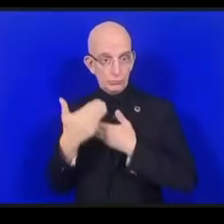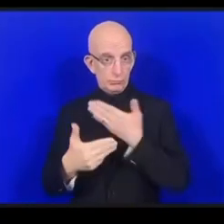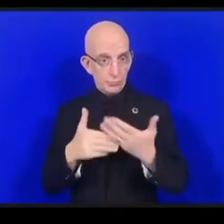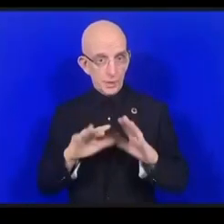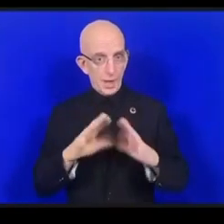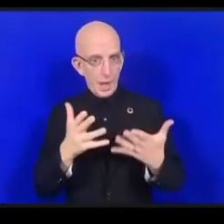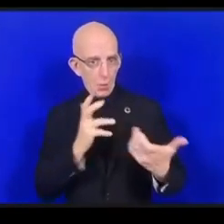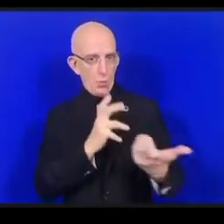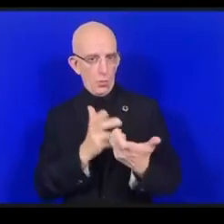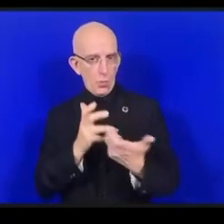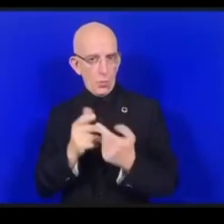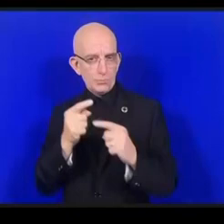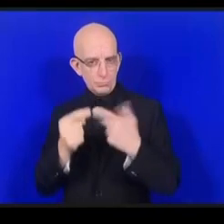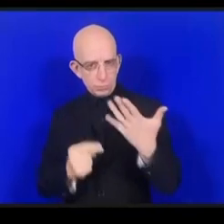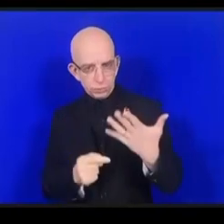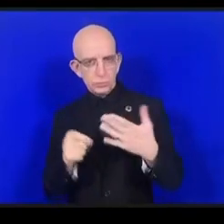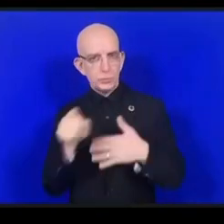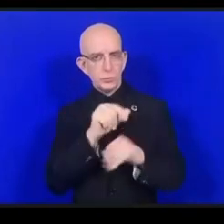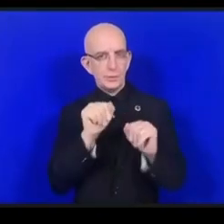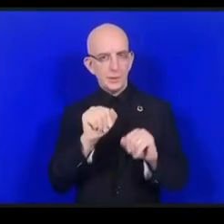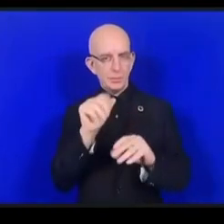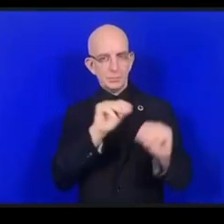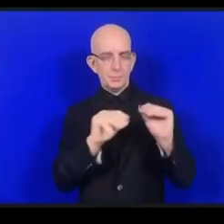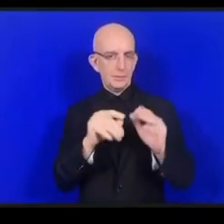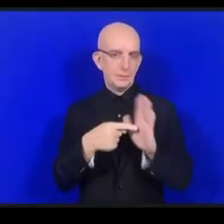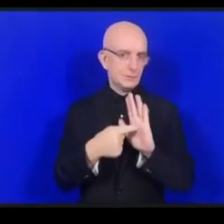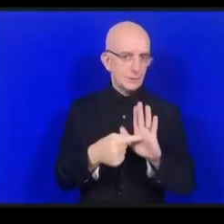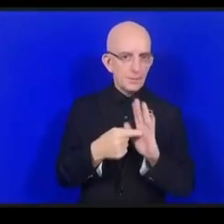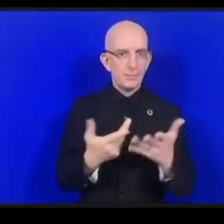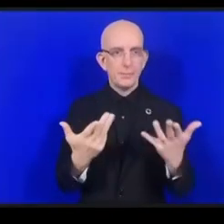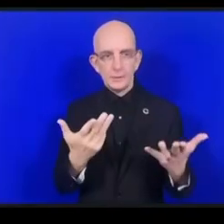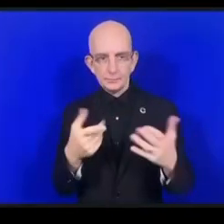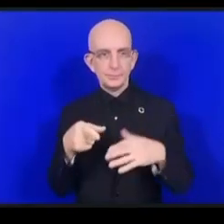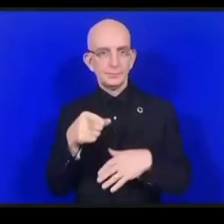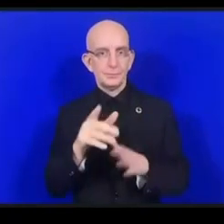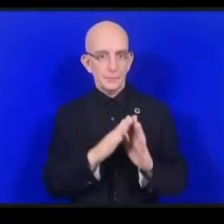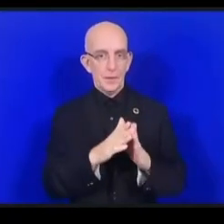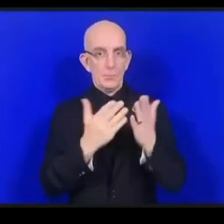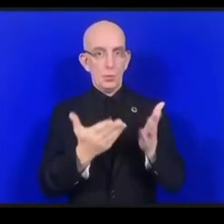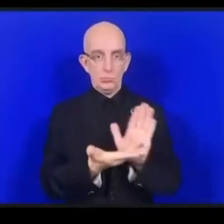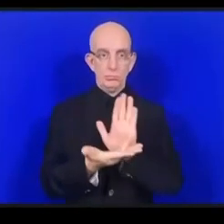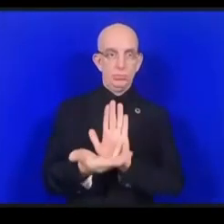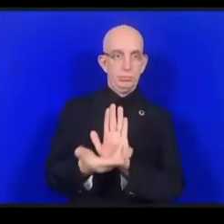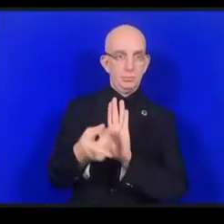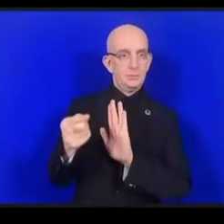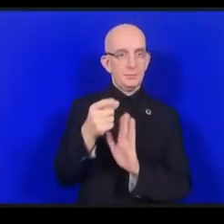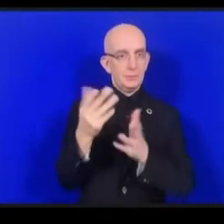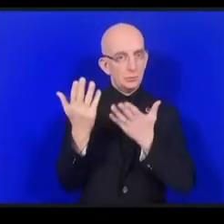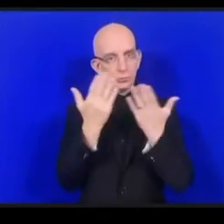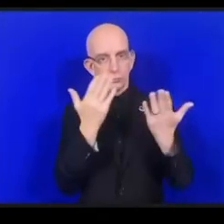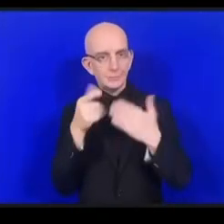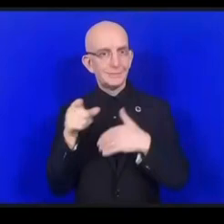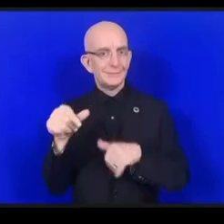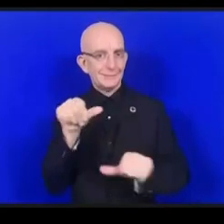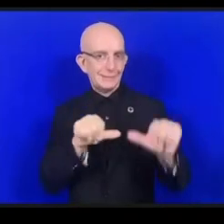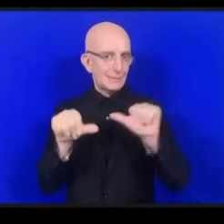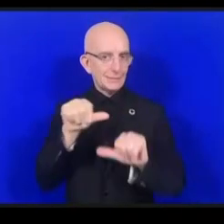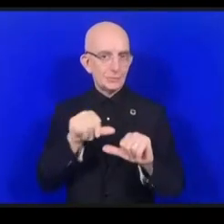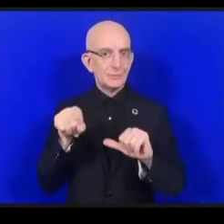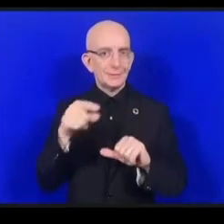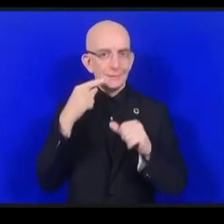خاصة بالنسبة للذين يعانون من إعاقة شأن إعاقة في البصر